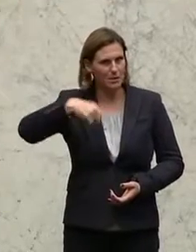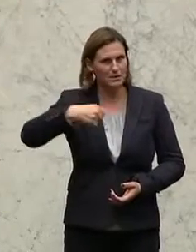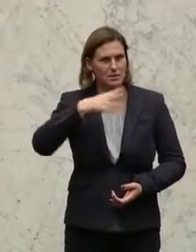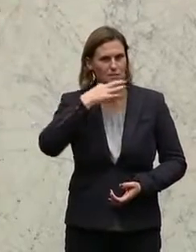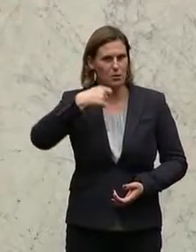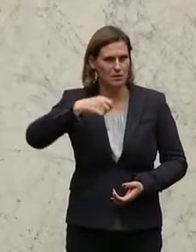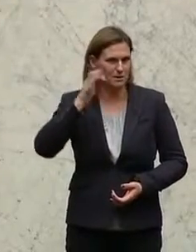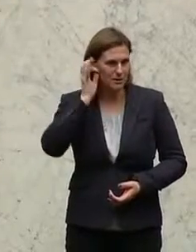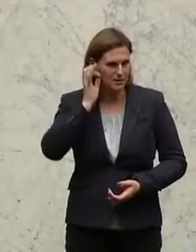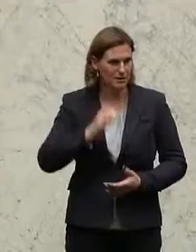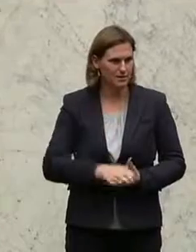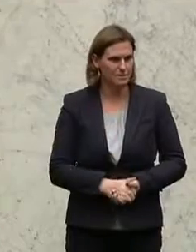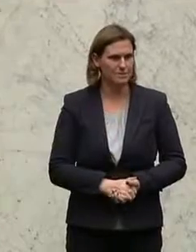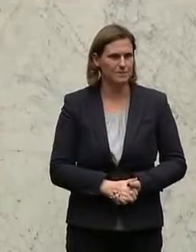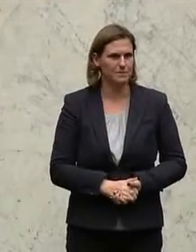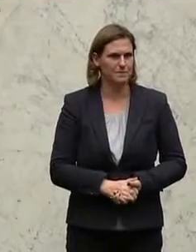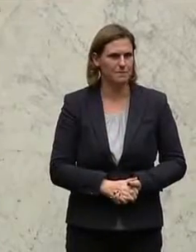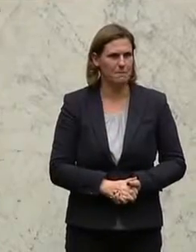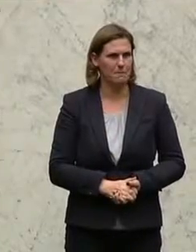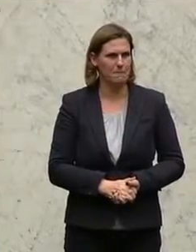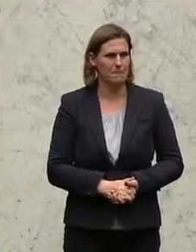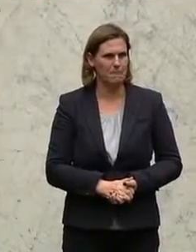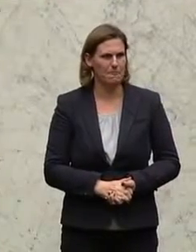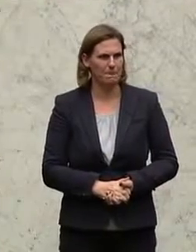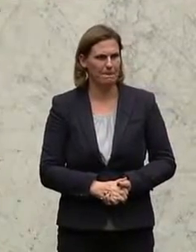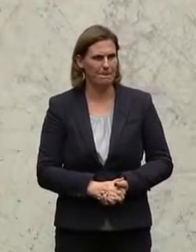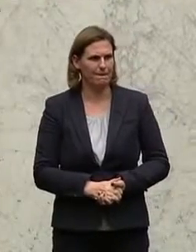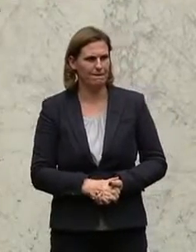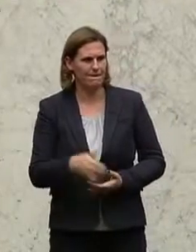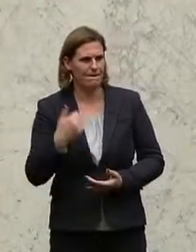Die Steiermark sei effizient, Niederösterreich mit seinen vielen Bezirkshauptmannschaften ineffizient. Die